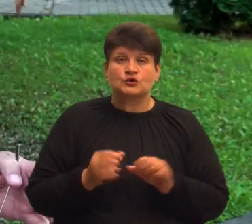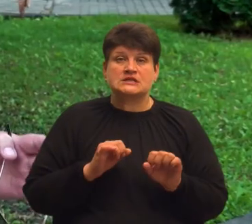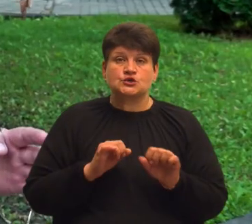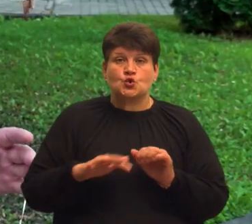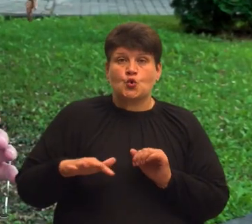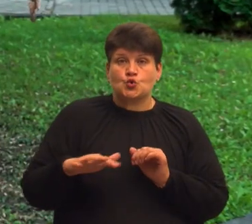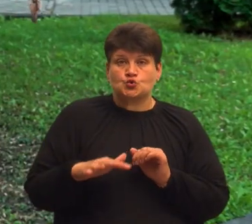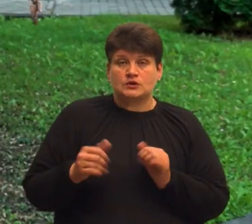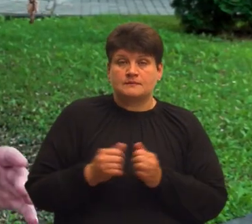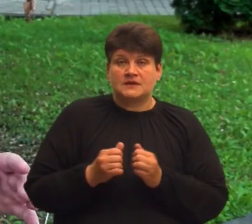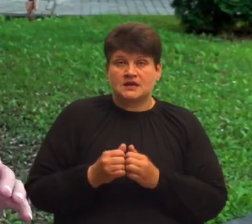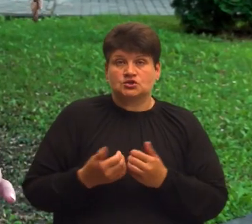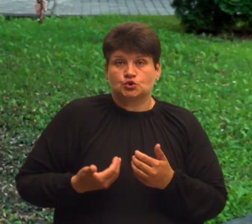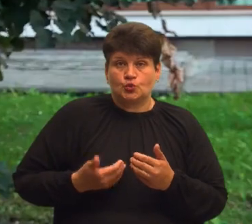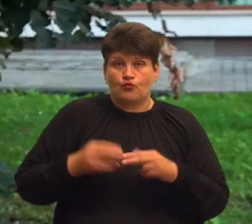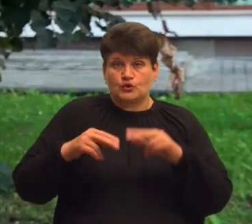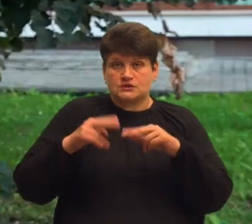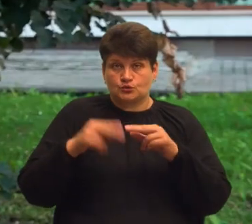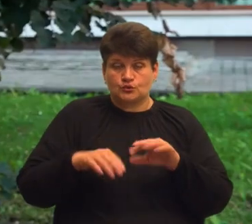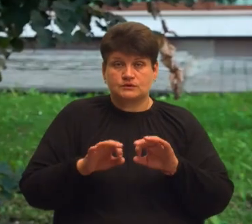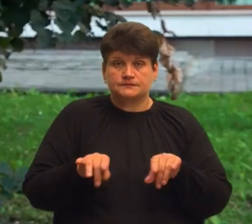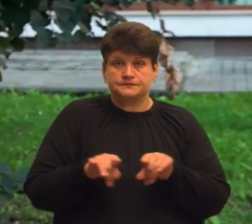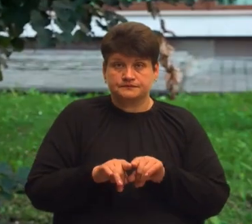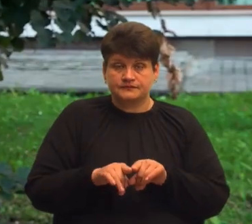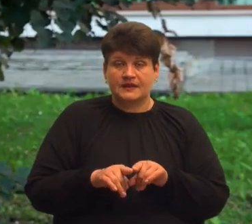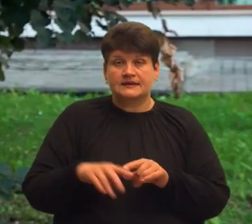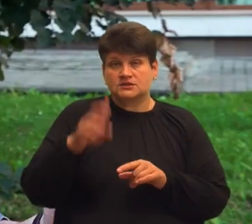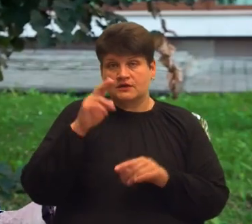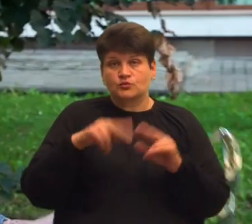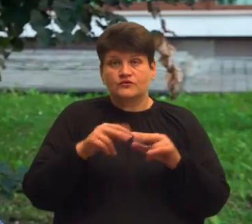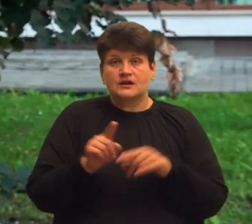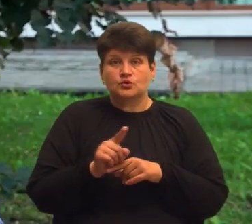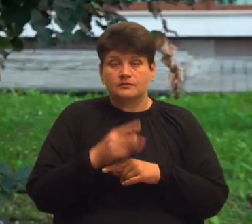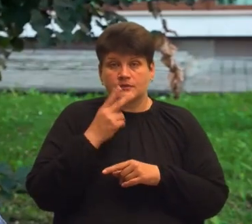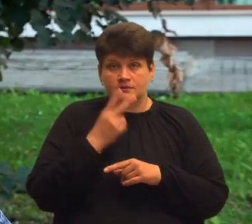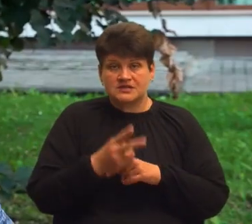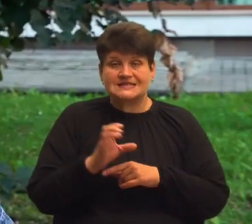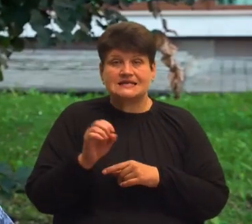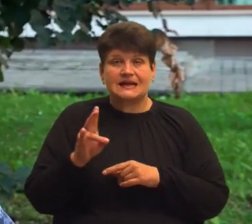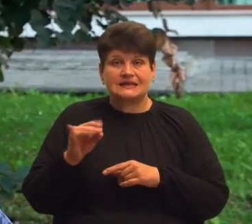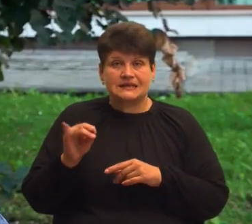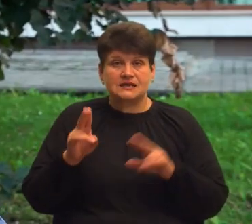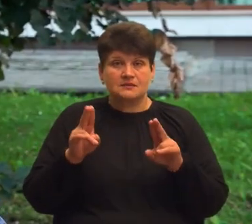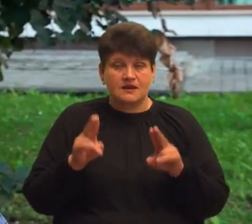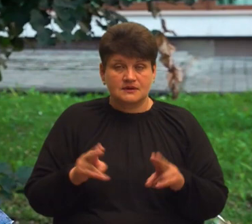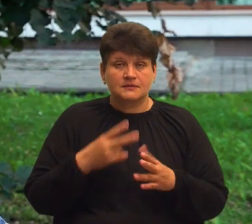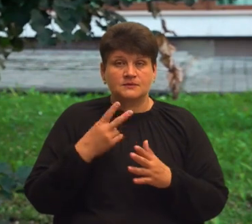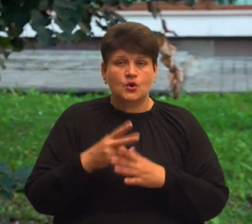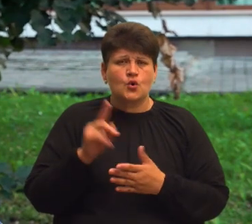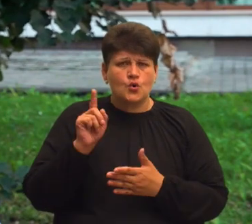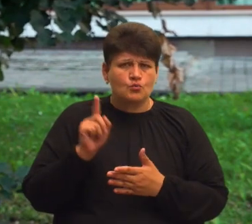житлової забудови Олега Ліщук розповів. Державні будівельні норми передбачають і санітарні норми і правила передбачають обов'язково